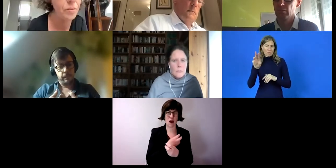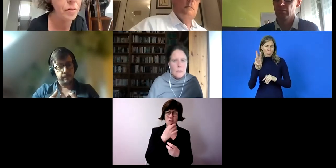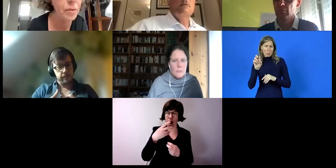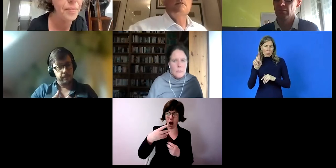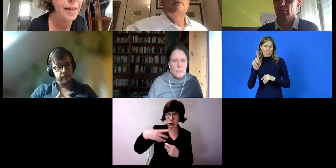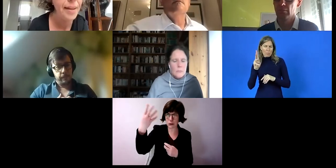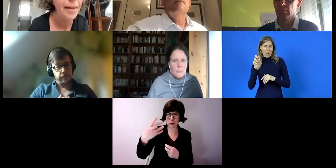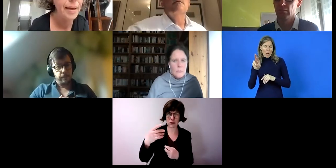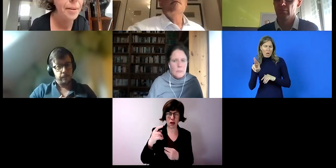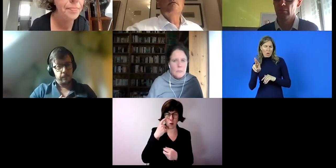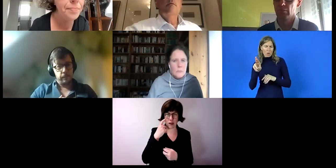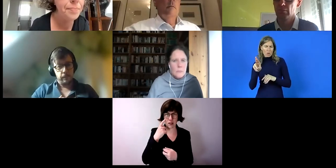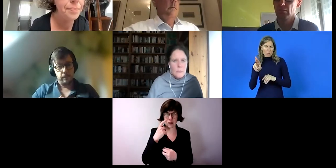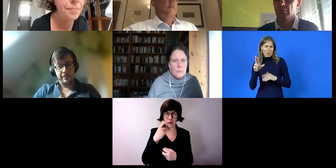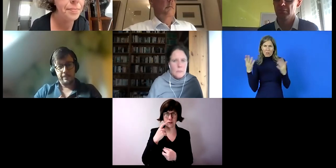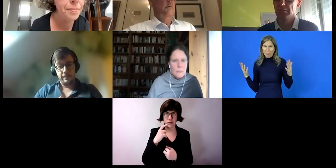abhandengekommen,